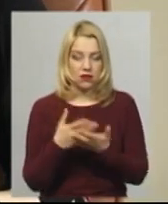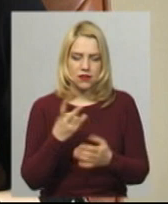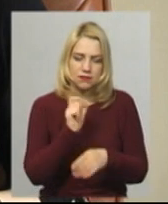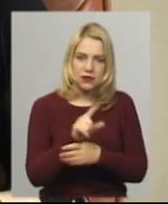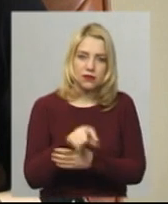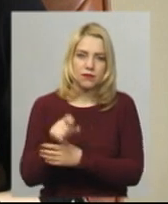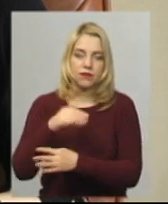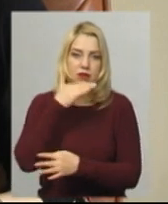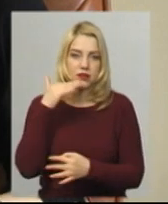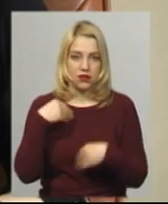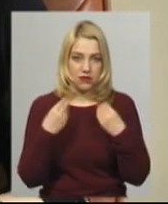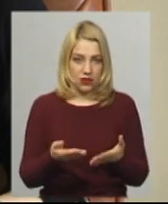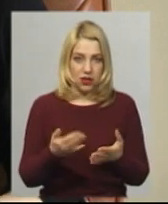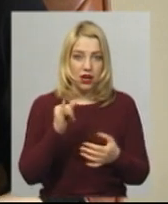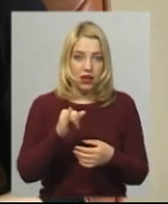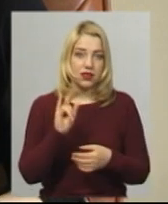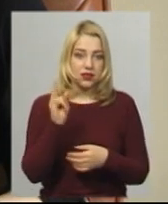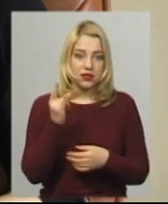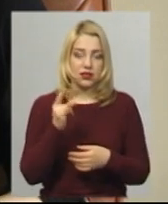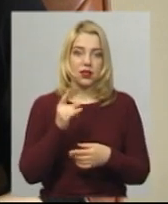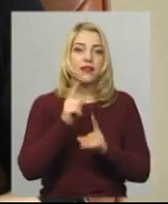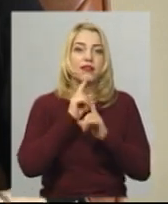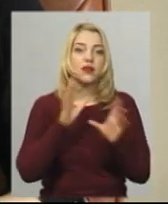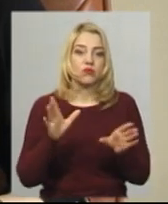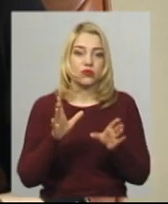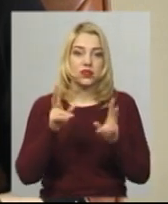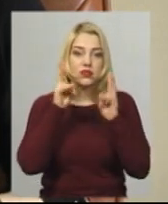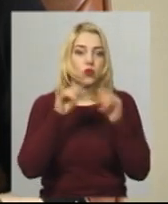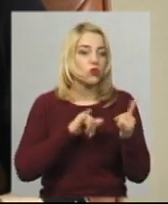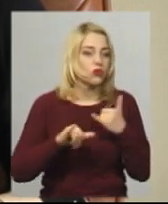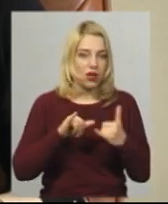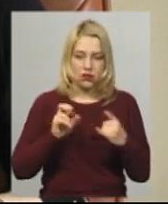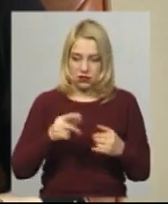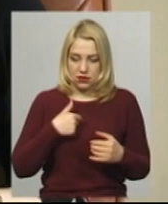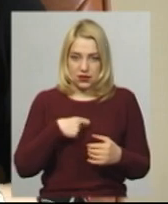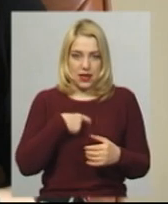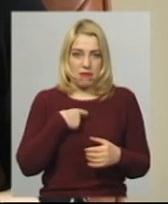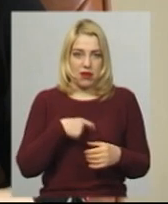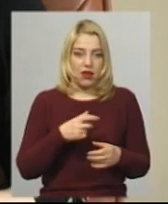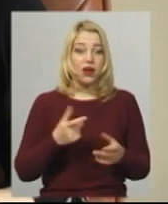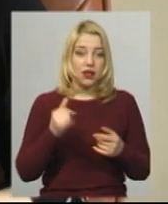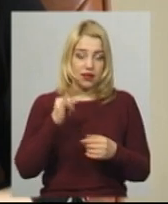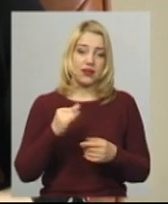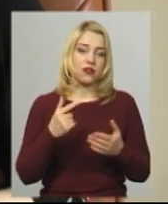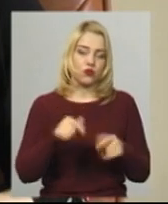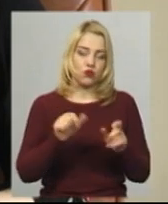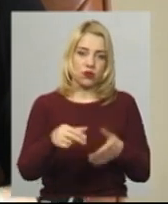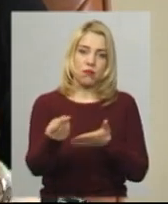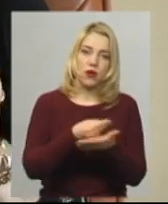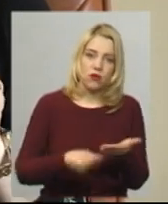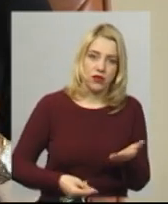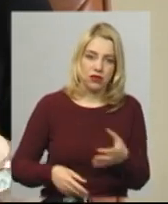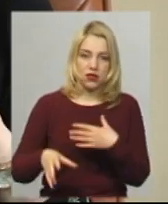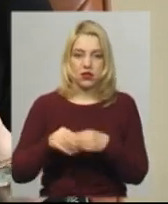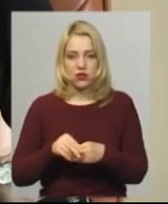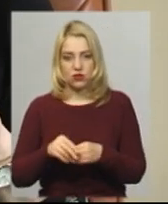не знати, де себе діти. Тобто тут можна малювати, можна разом